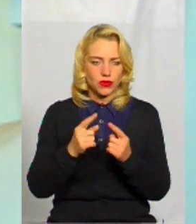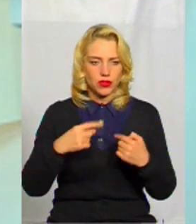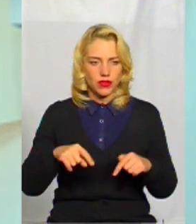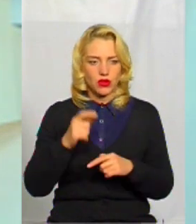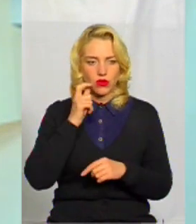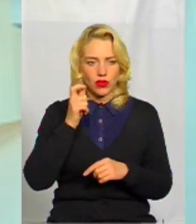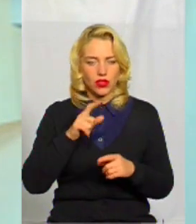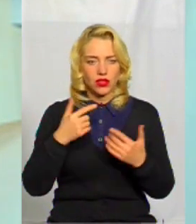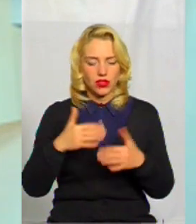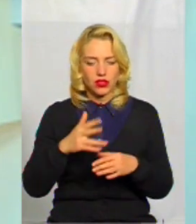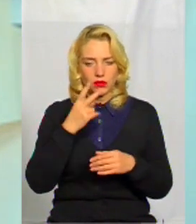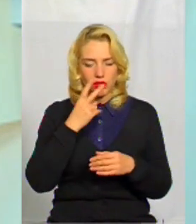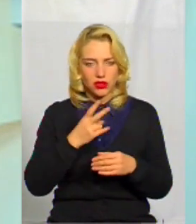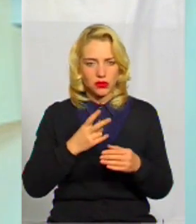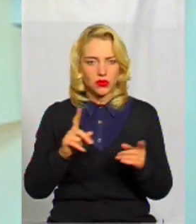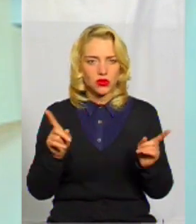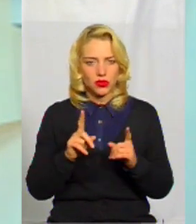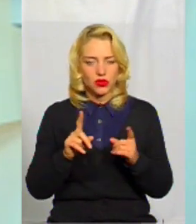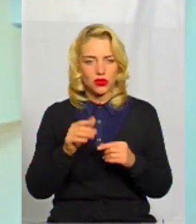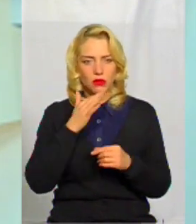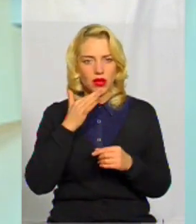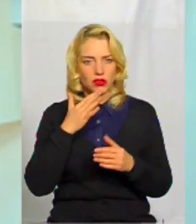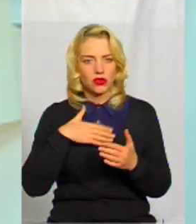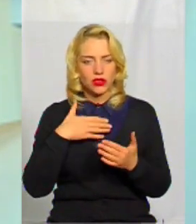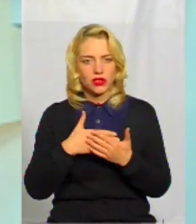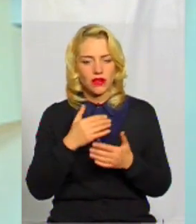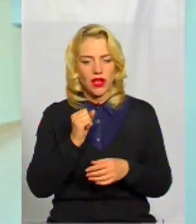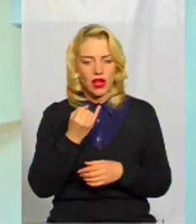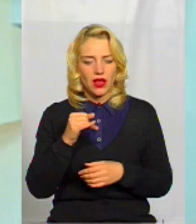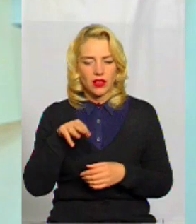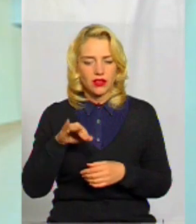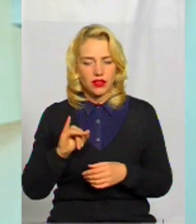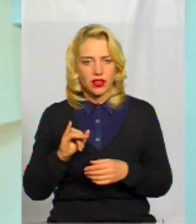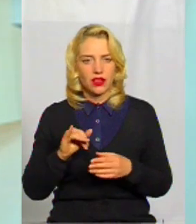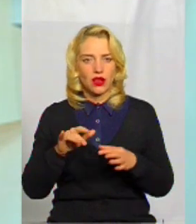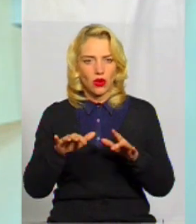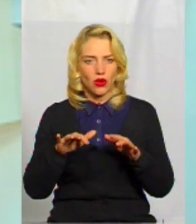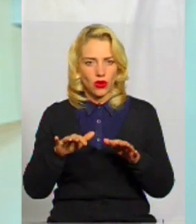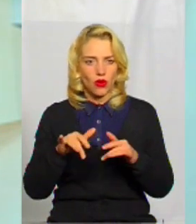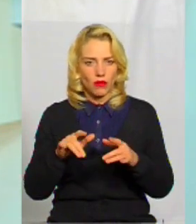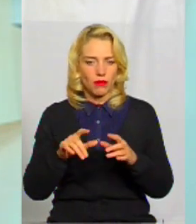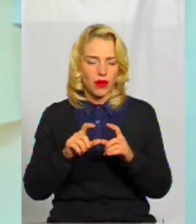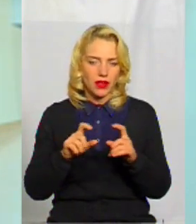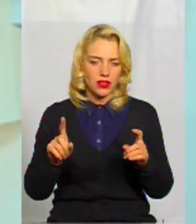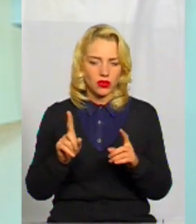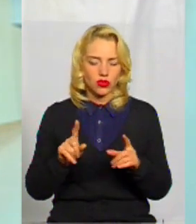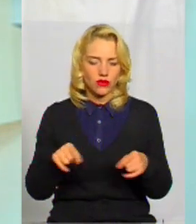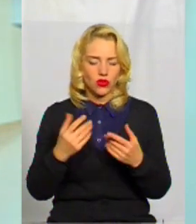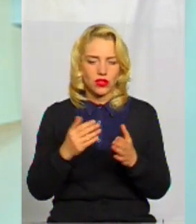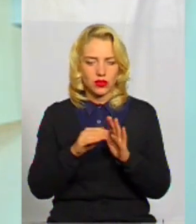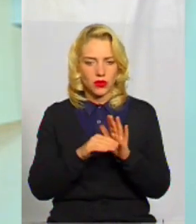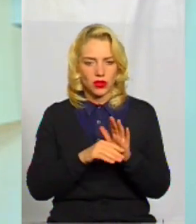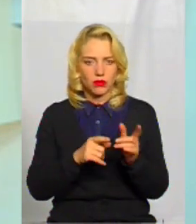В Україні ми теж вже починаємо бачити, що і багато навіть ініціатив IT-компаній, які допомагають, які створюють якісь менторські програми,